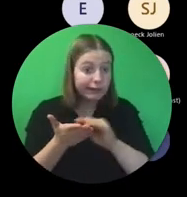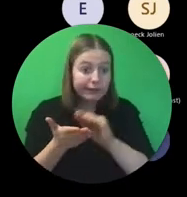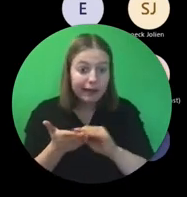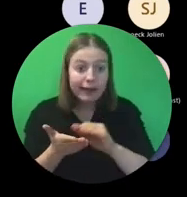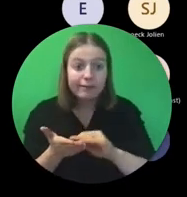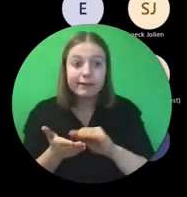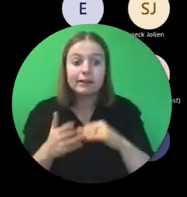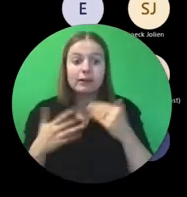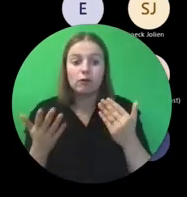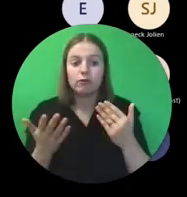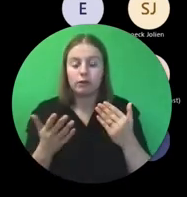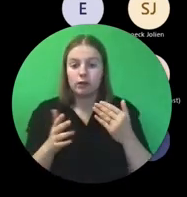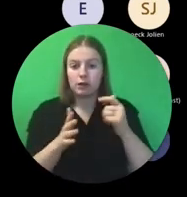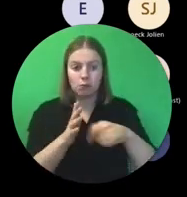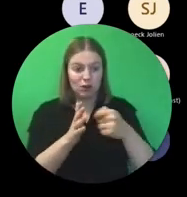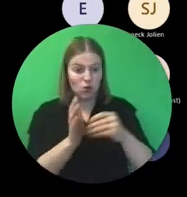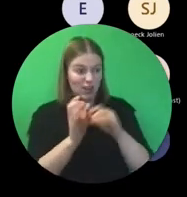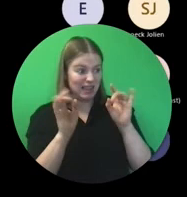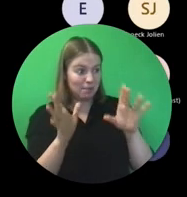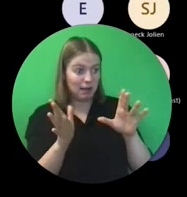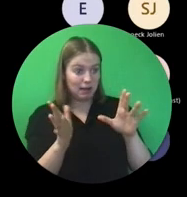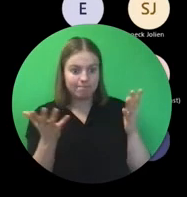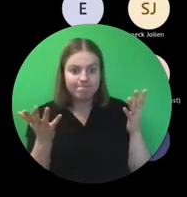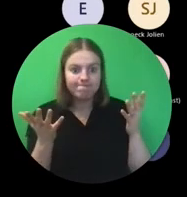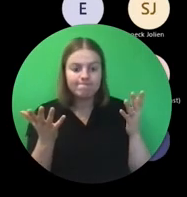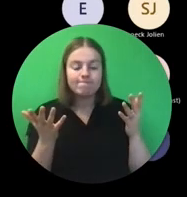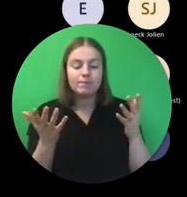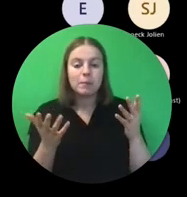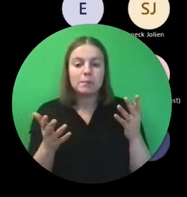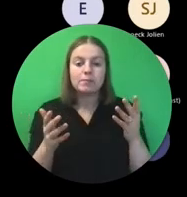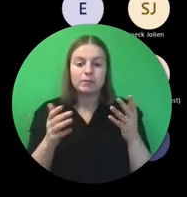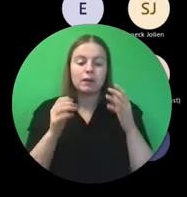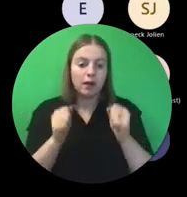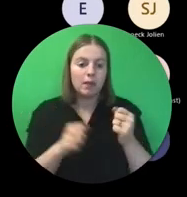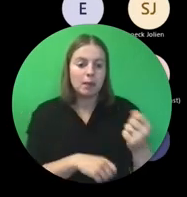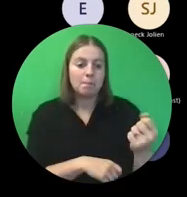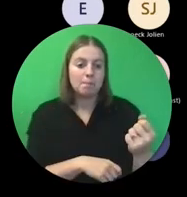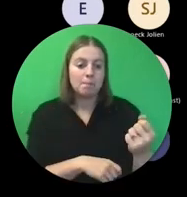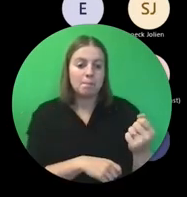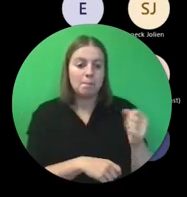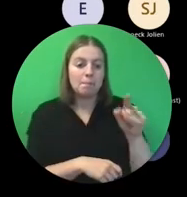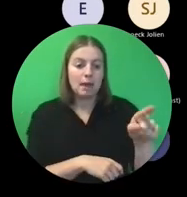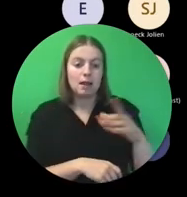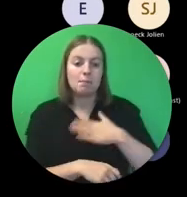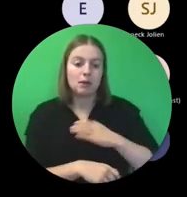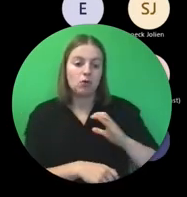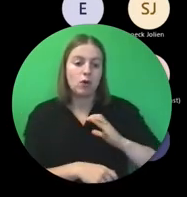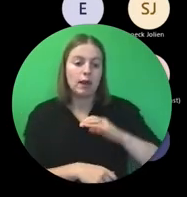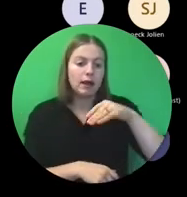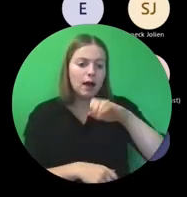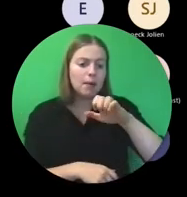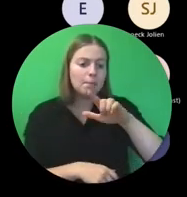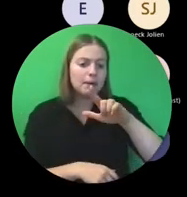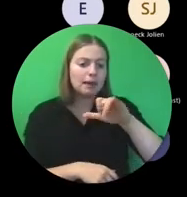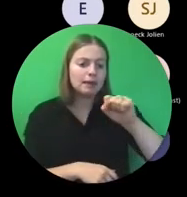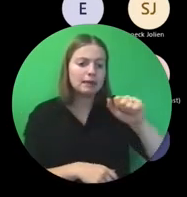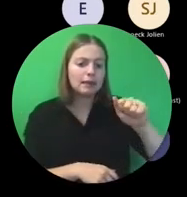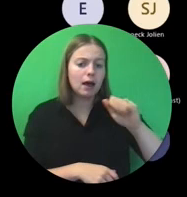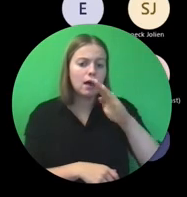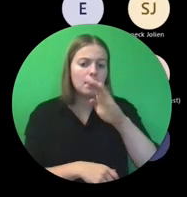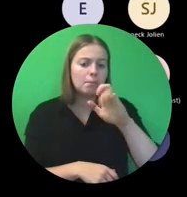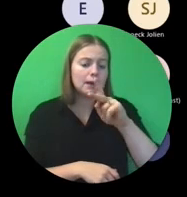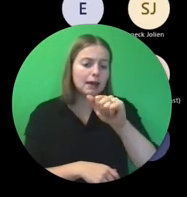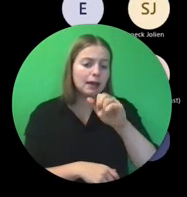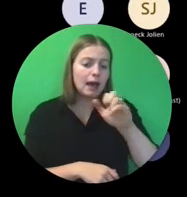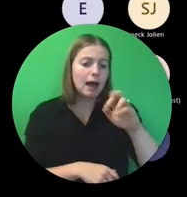voor wie project er nog niemand ingeschreven is, dan kan die een mail sturen naar mijn collega Melissa Bekaert. Straks komt de mailadres tevoorschijn.